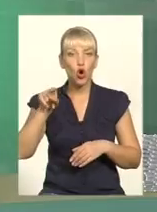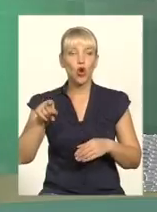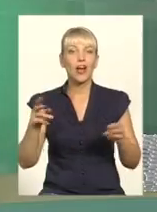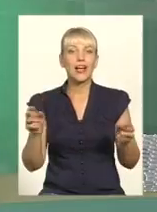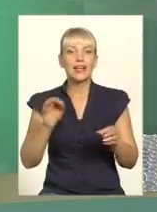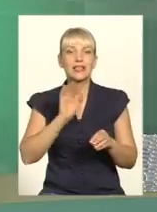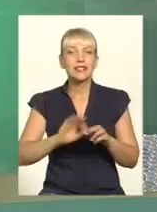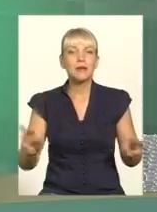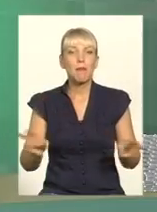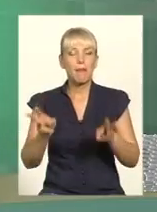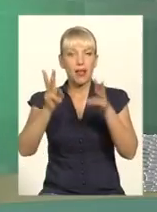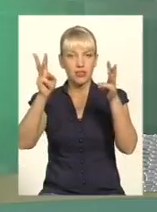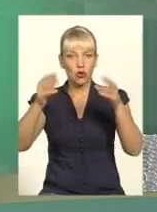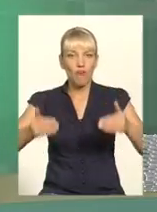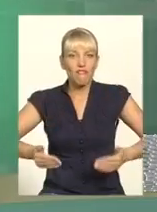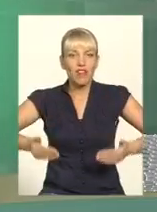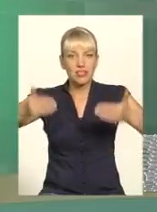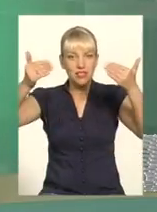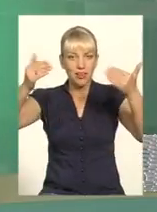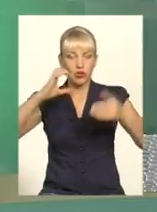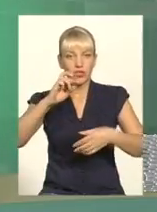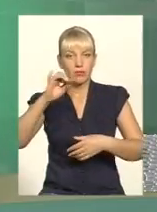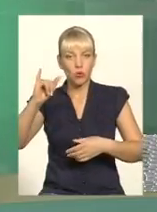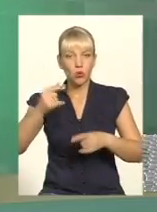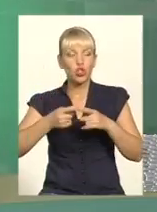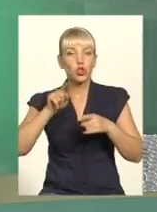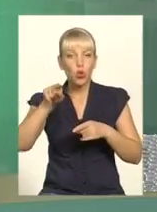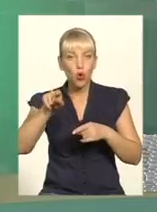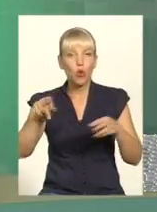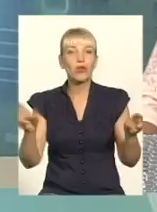СБУ із два тролейбуси? Дякую.